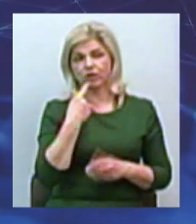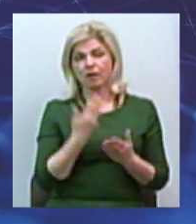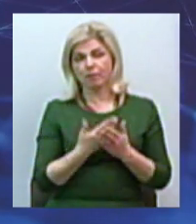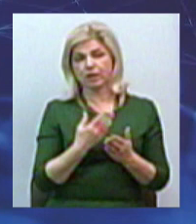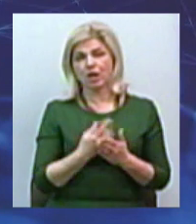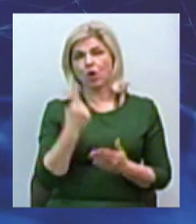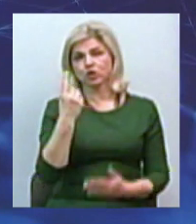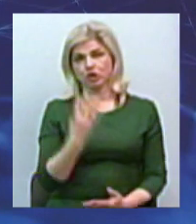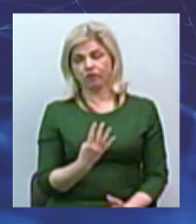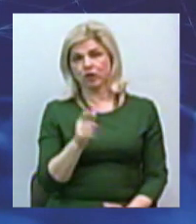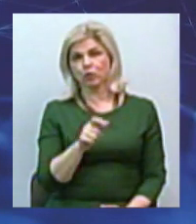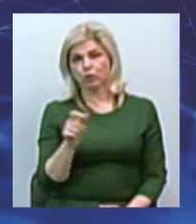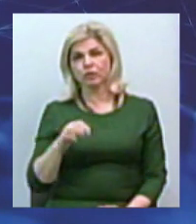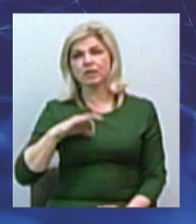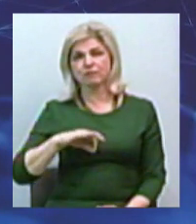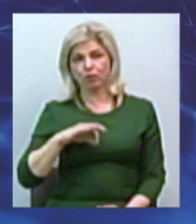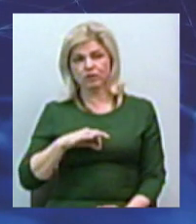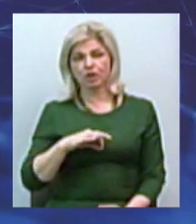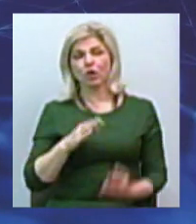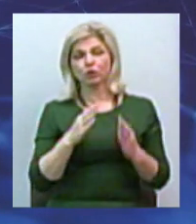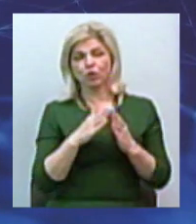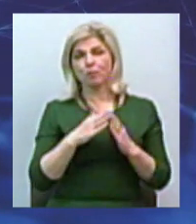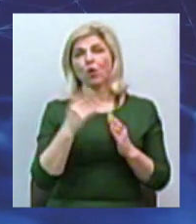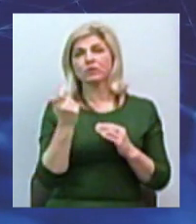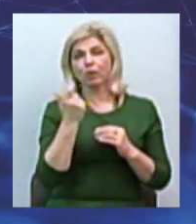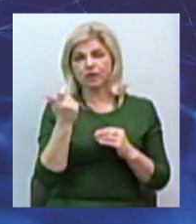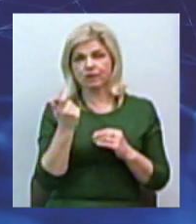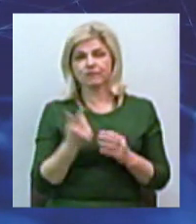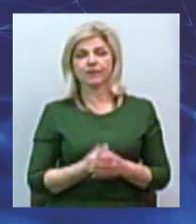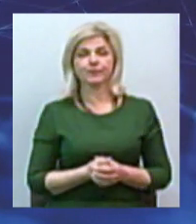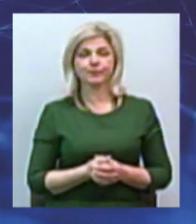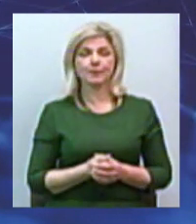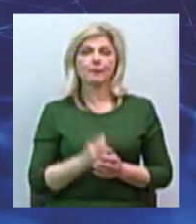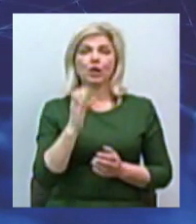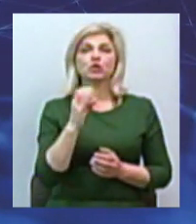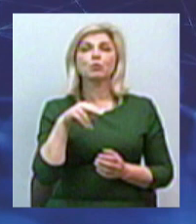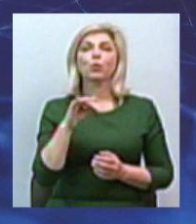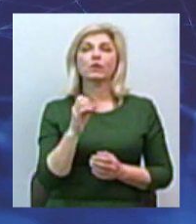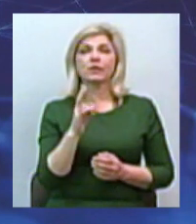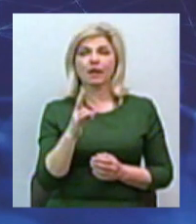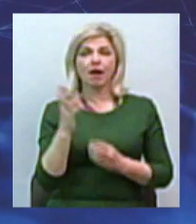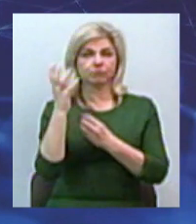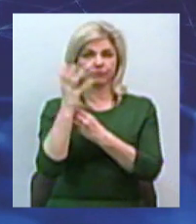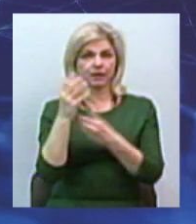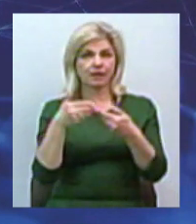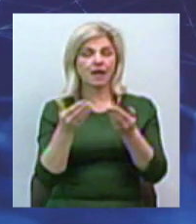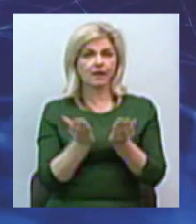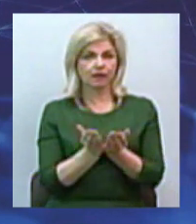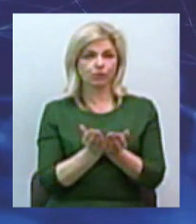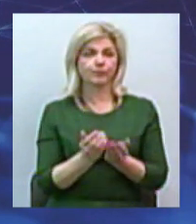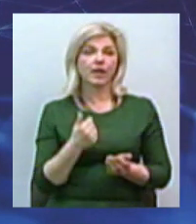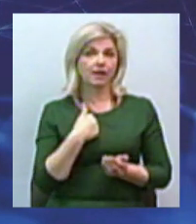чверть населення користується саме домогосподарством, супутниковими тарілками. Я